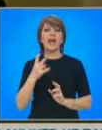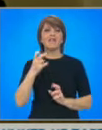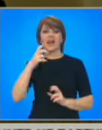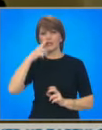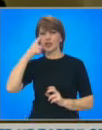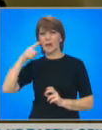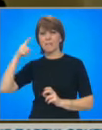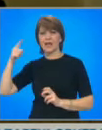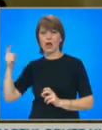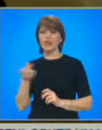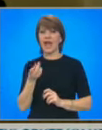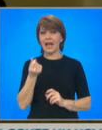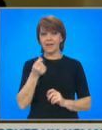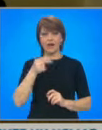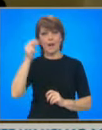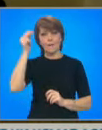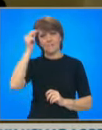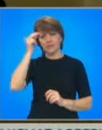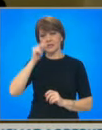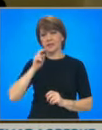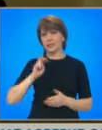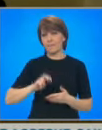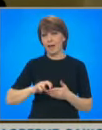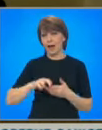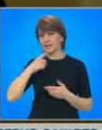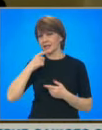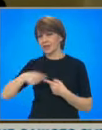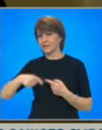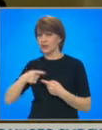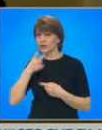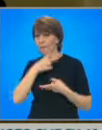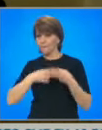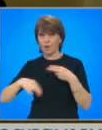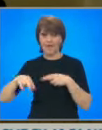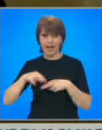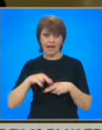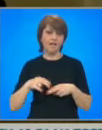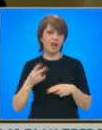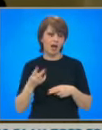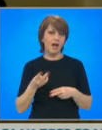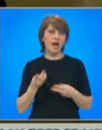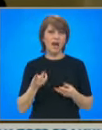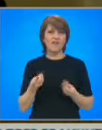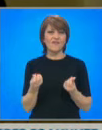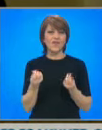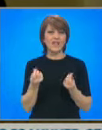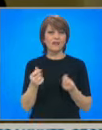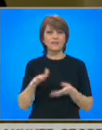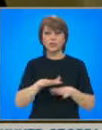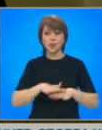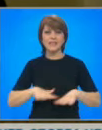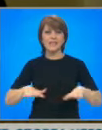заемите са необезпечени, от Българската Банка за развитие ще проверяват финансовото състояние на дружествата преди да отпуснат кредита.